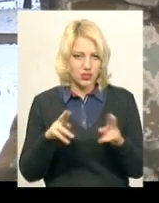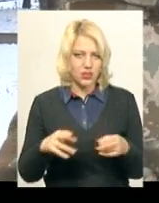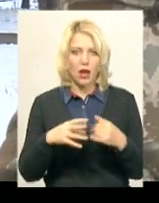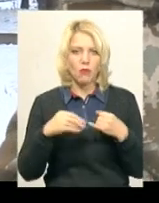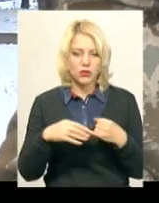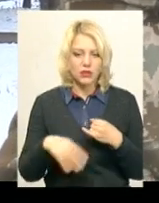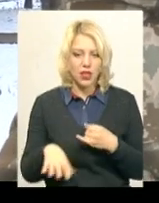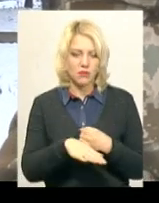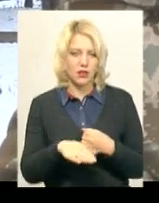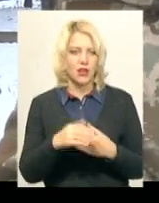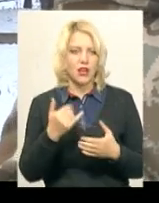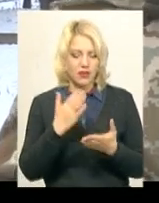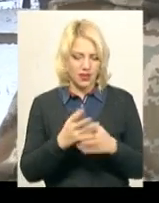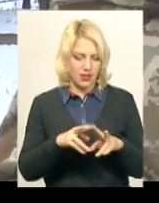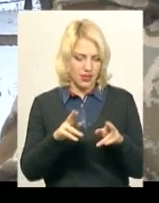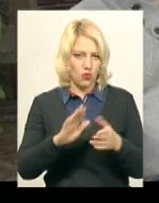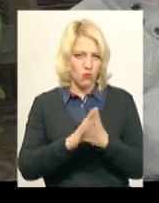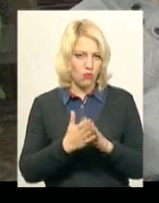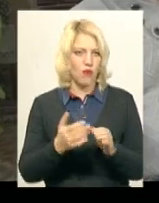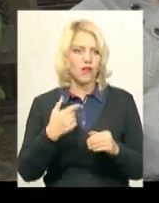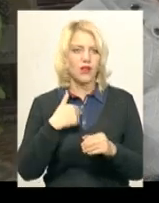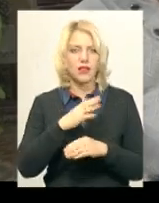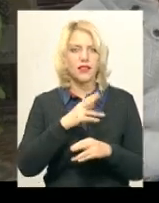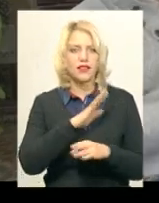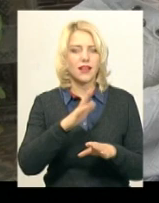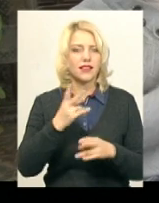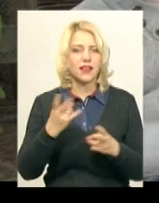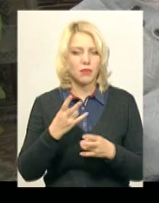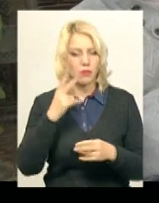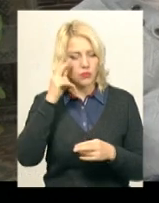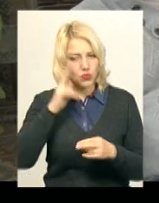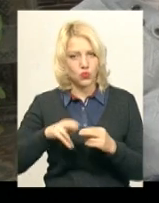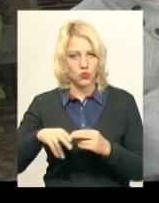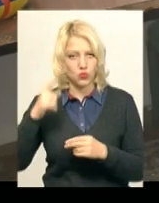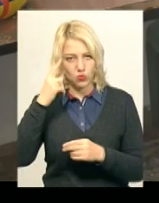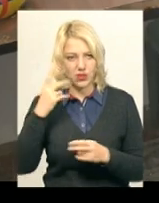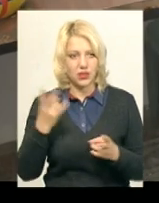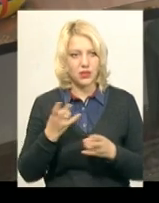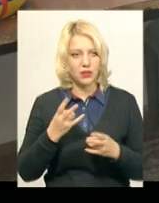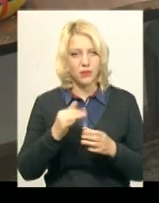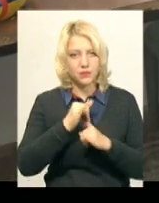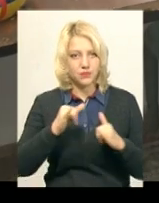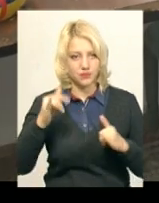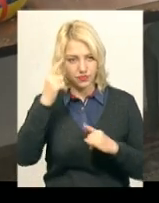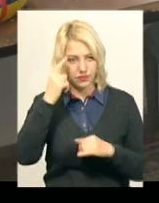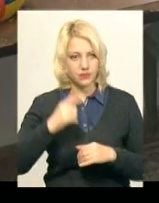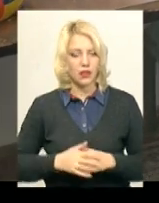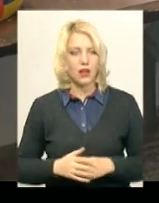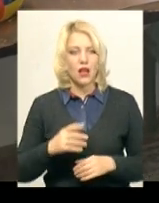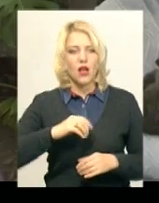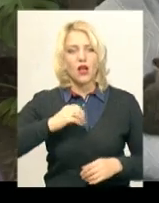просто перестаємо думати, як далі розвиватися. Оттіс Тейлор каже, в Україні йому подобається, а родина має багато друзів.